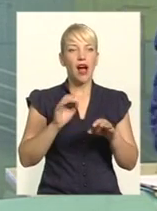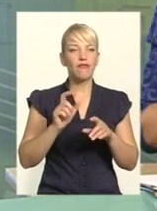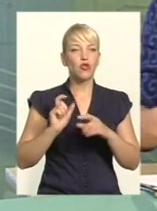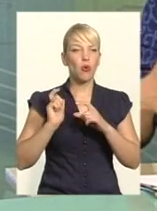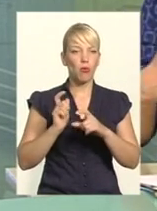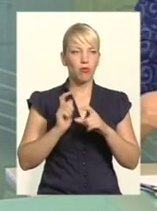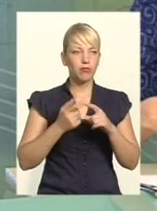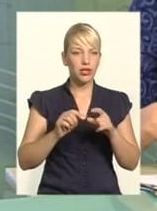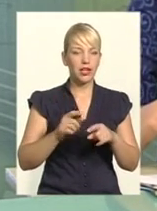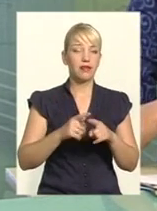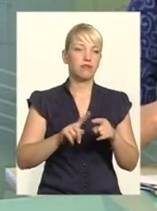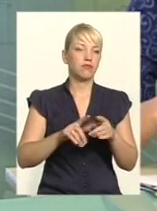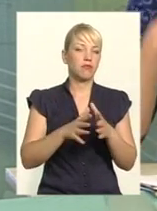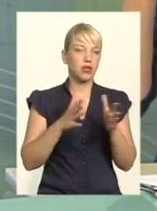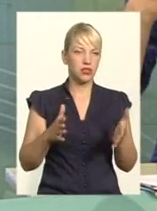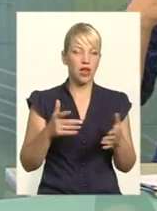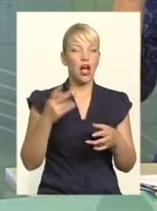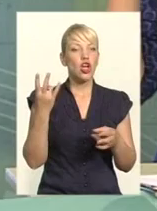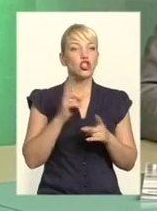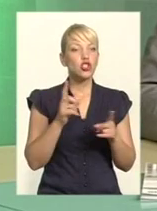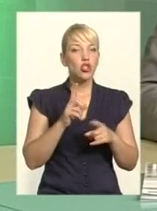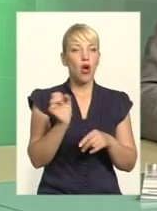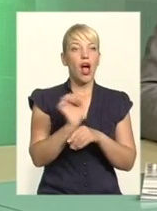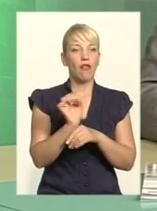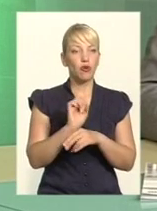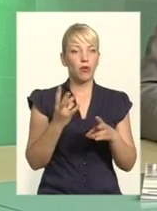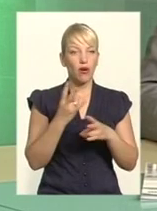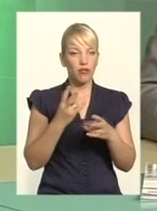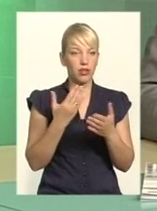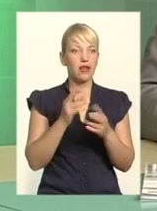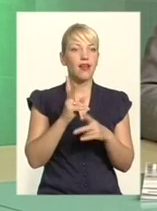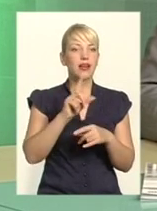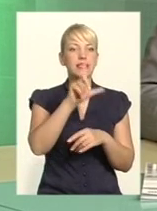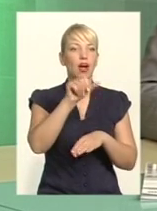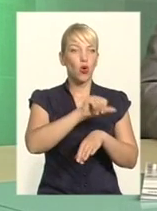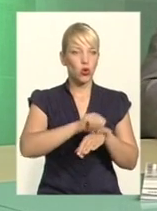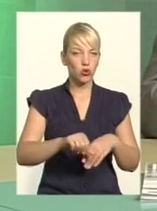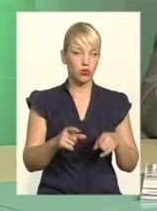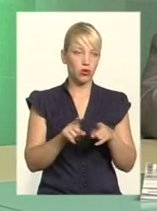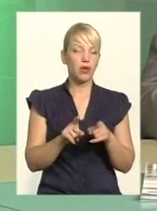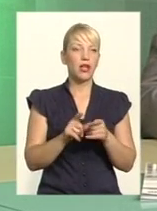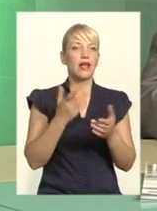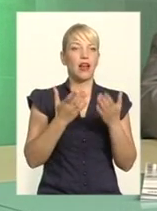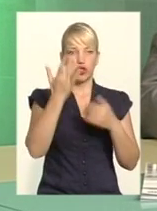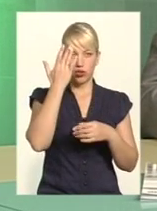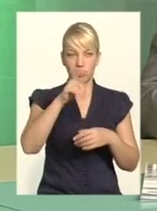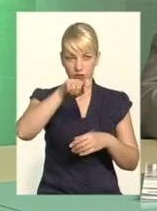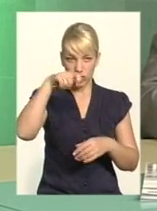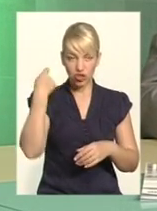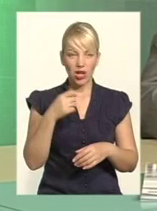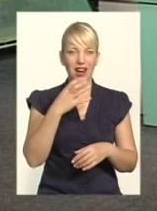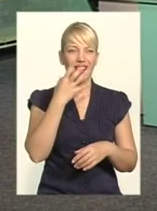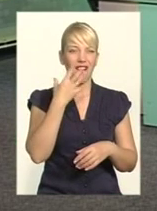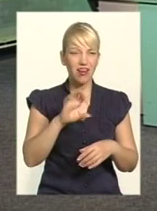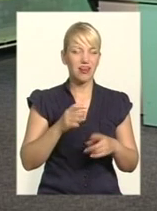за кордон. Якщо є певна температура влітку, вище певного градуса, автомобілі мають не йти